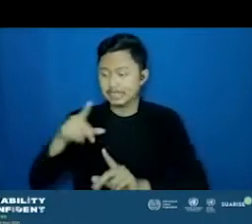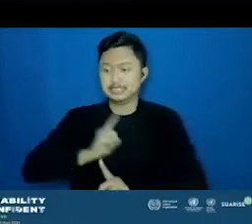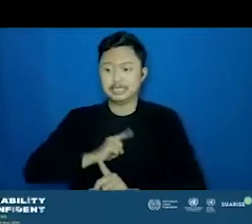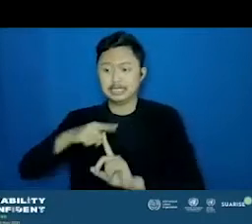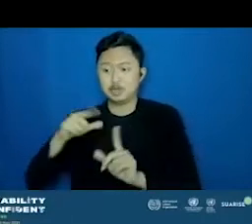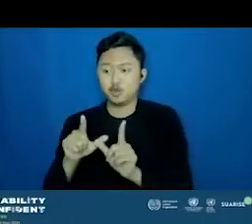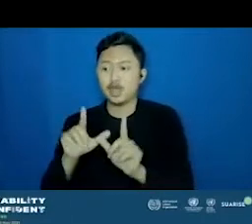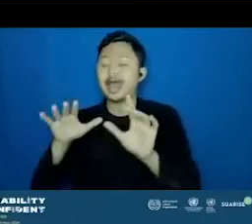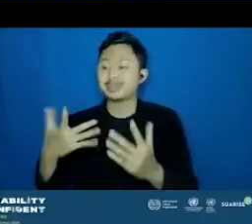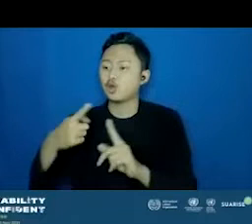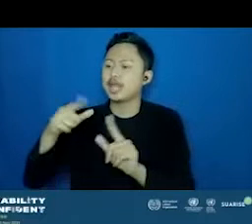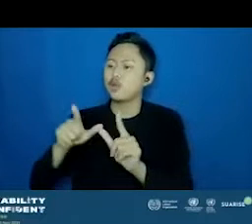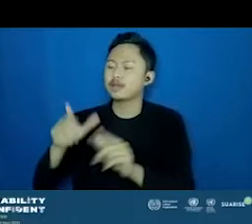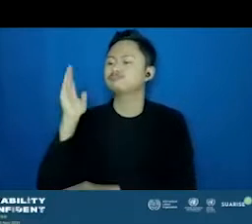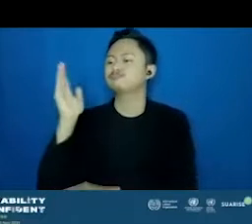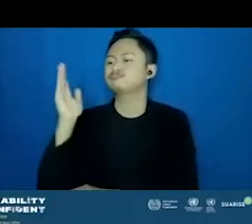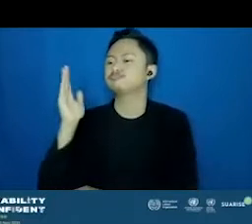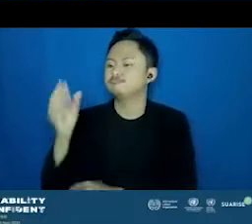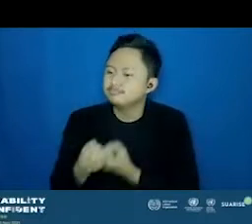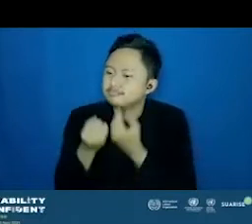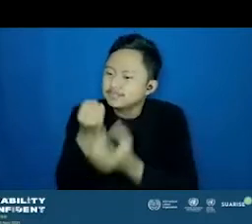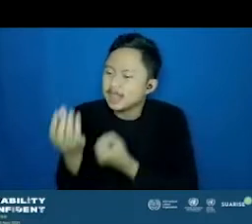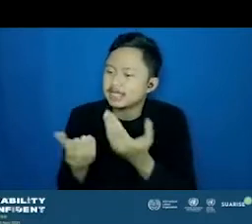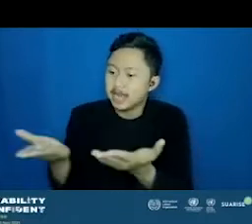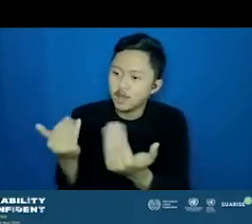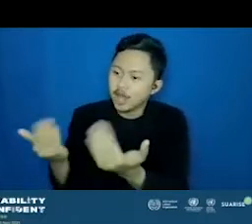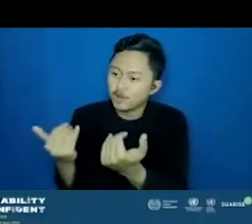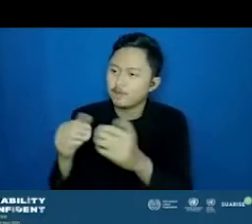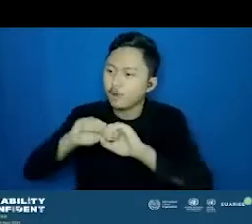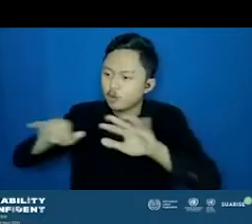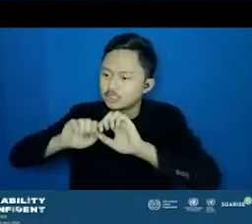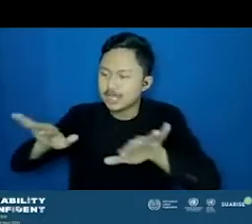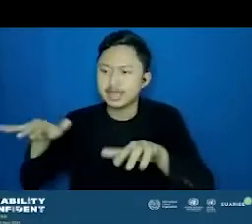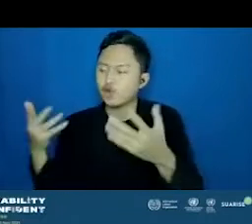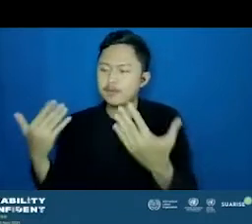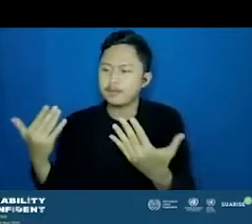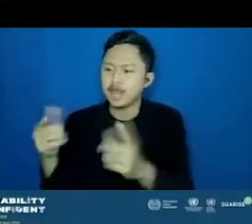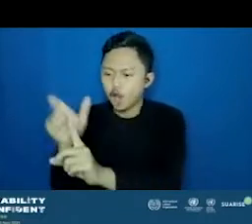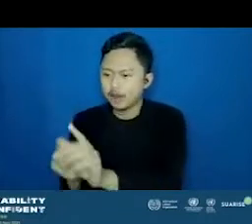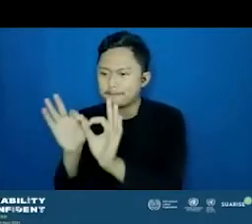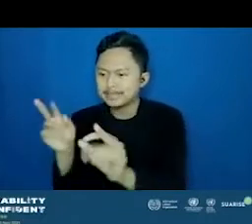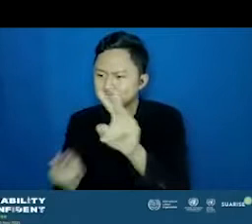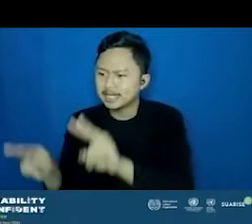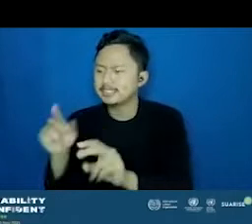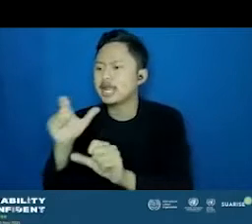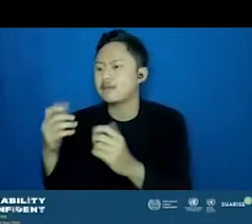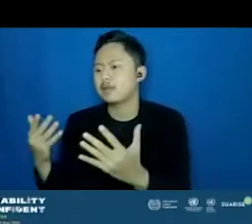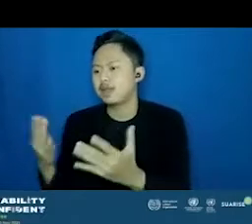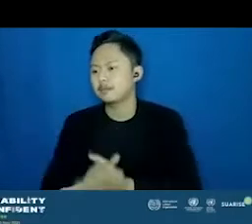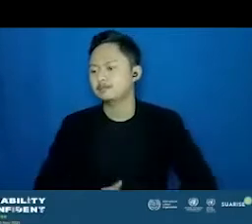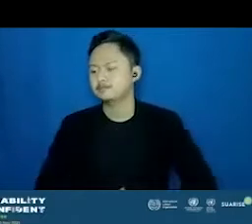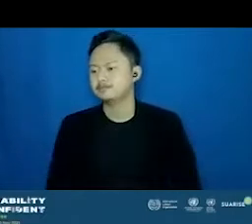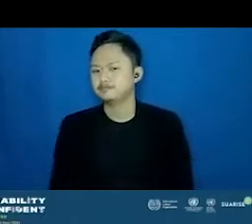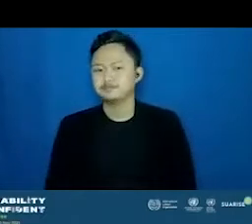justru meng-approach talent-talent-nya nih, di mana kalau dulu? Ketemu talent yang pasnya. Oke.